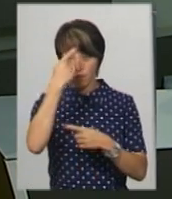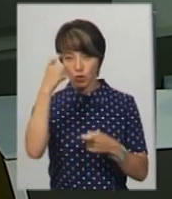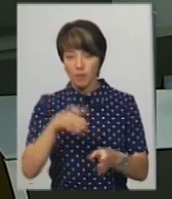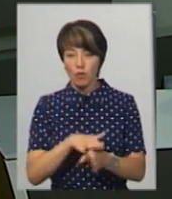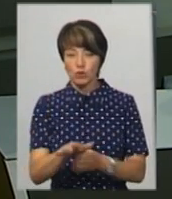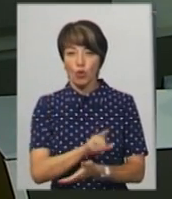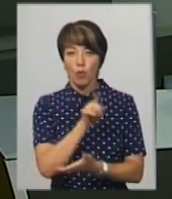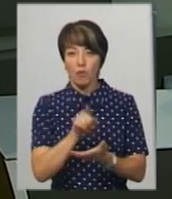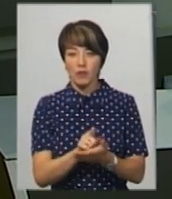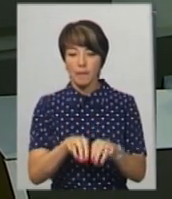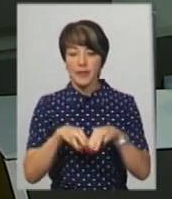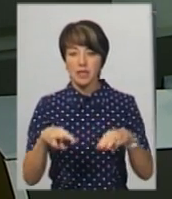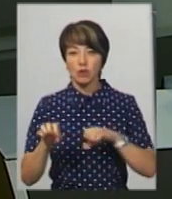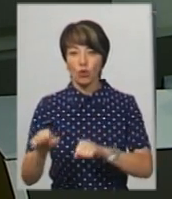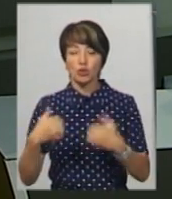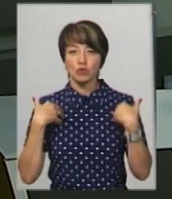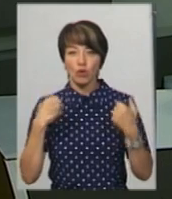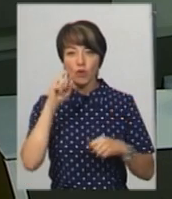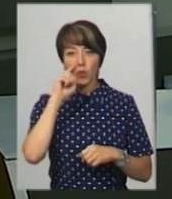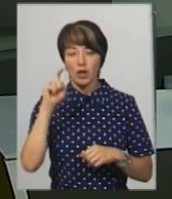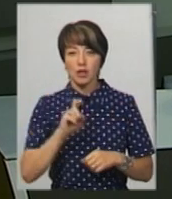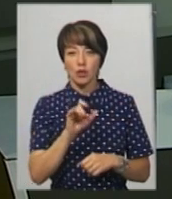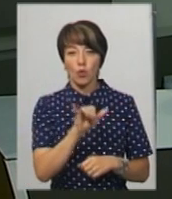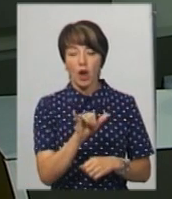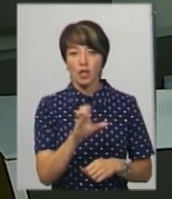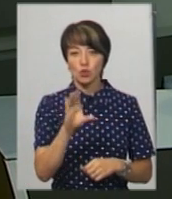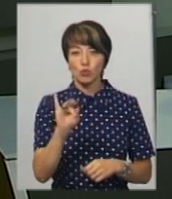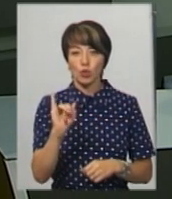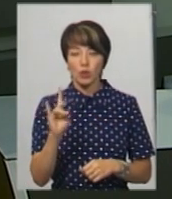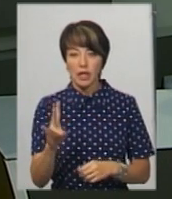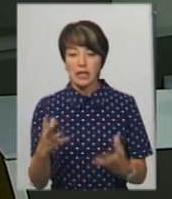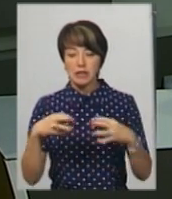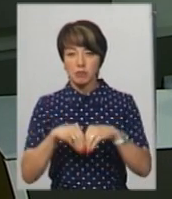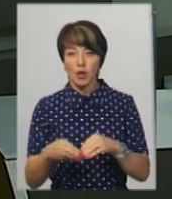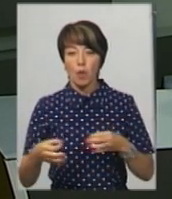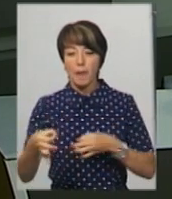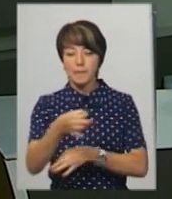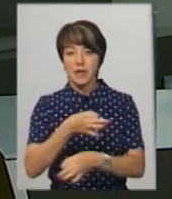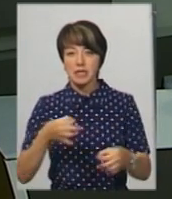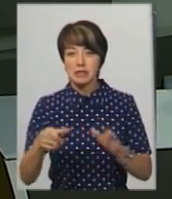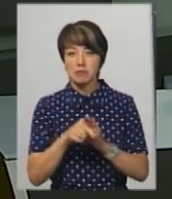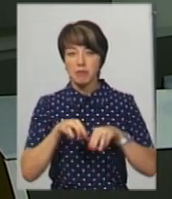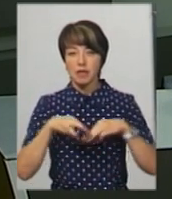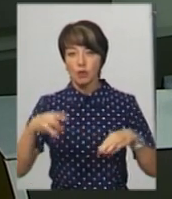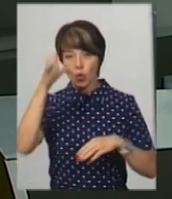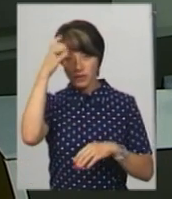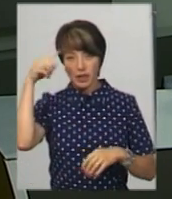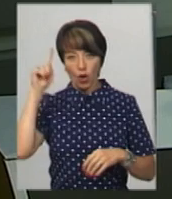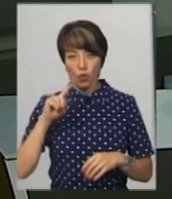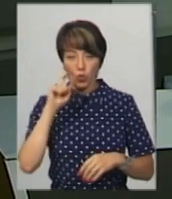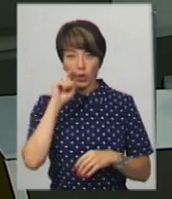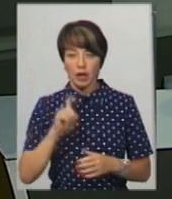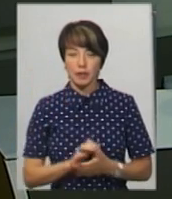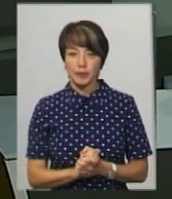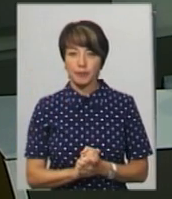виконуюча обов'язки Міністра охорони здоров'я України Уляна Супрун на спільному брифінгу з Міністром освіти та науки України Лілою